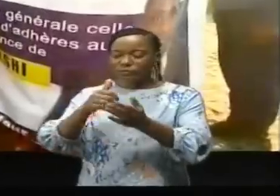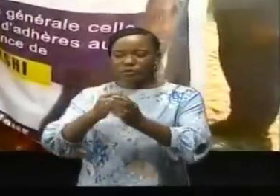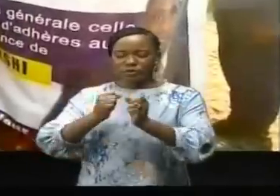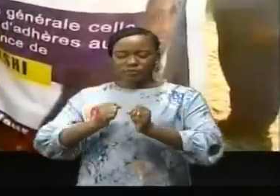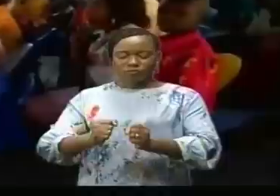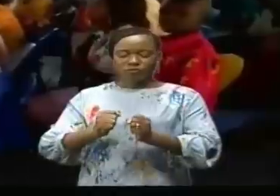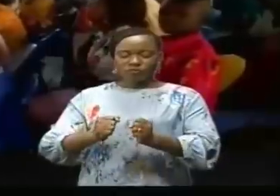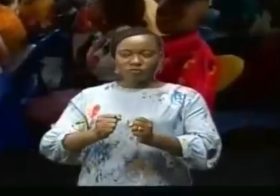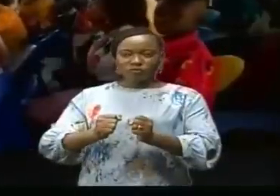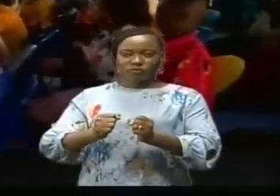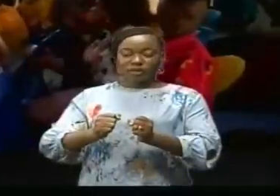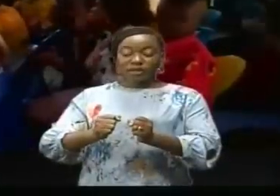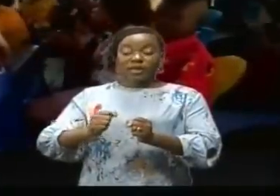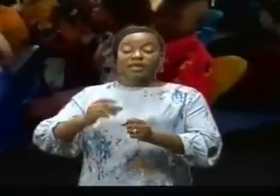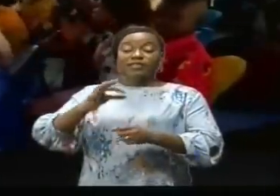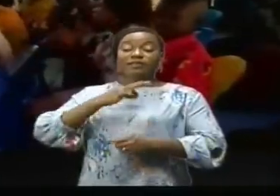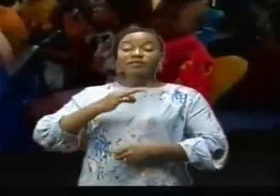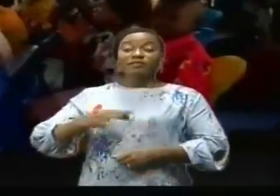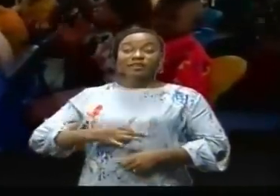des fachibétans.